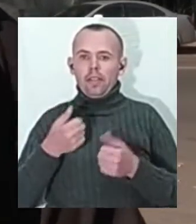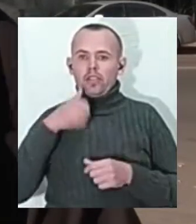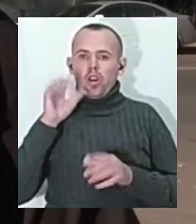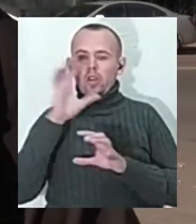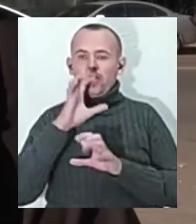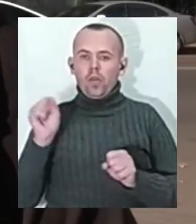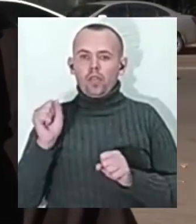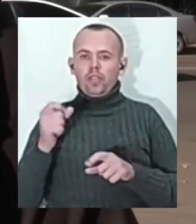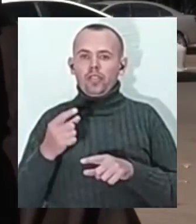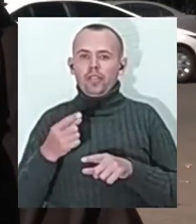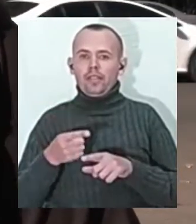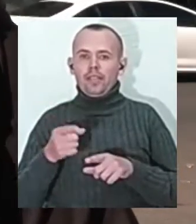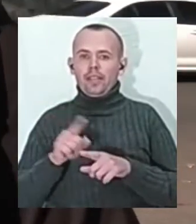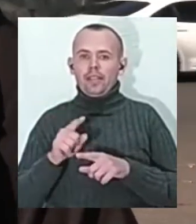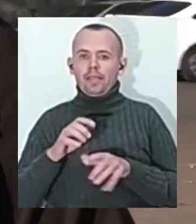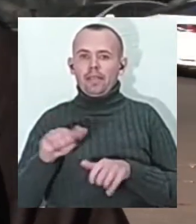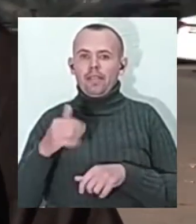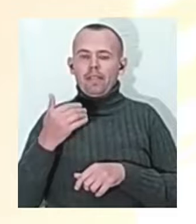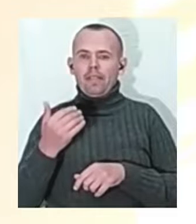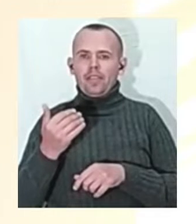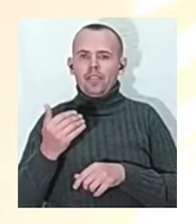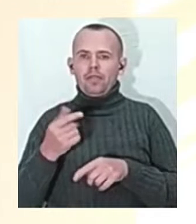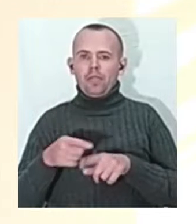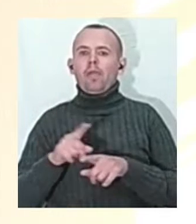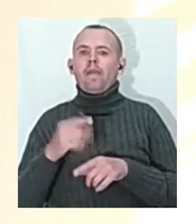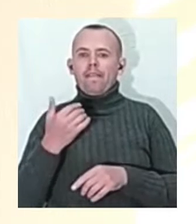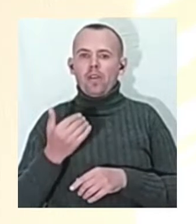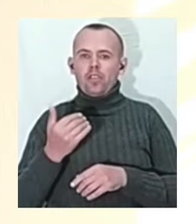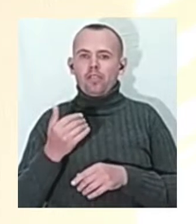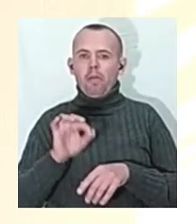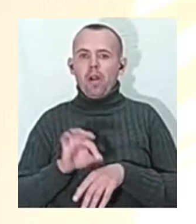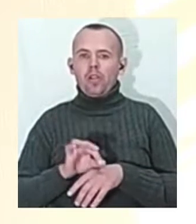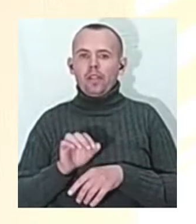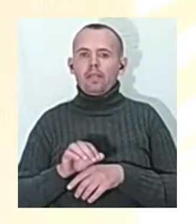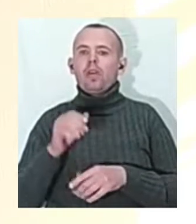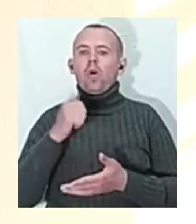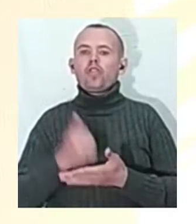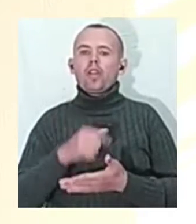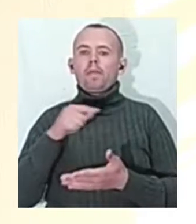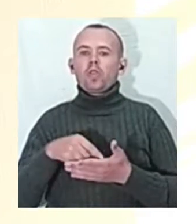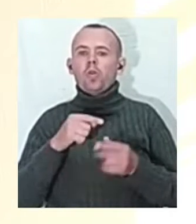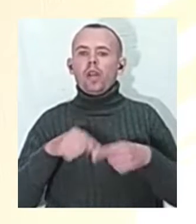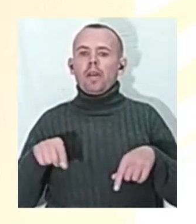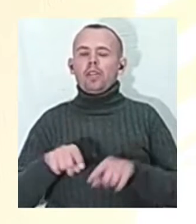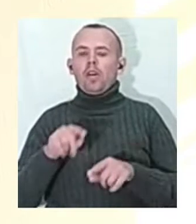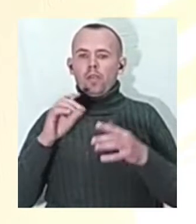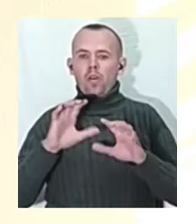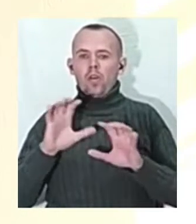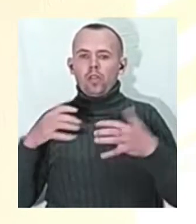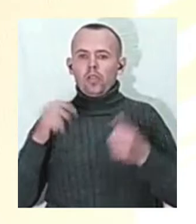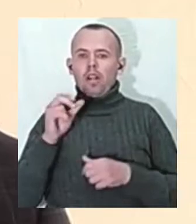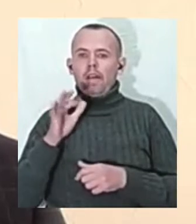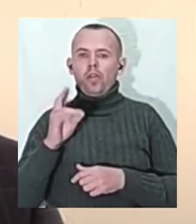ваших, якщо є можливість, вашого лікарного. Очільник міського департаменту охорони здоров'я Ливон Нікогосян прикоментував